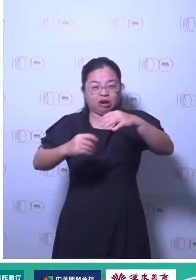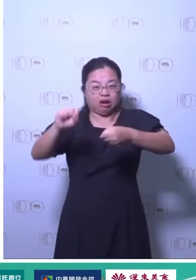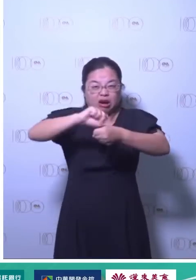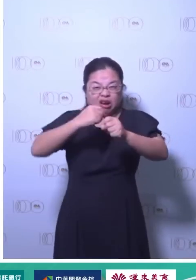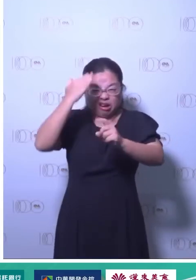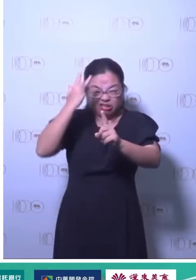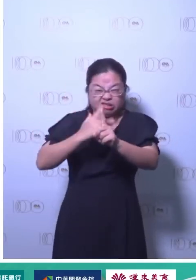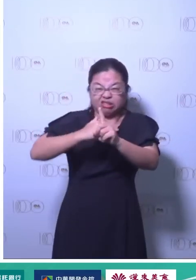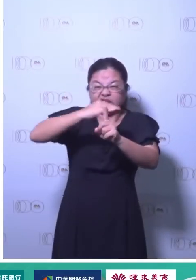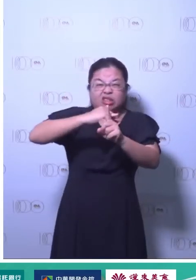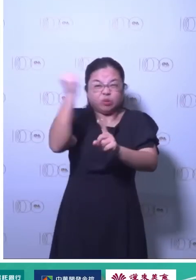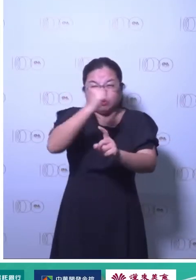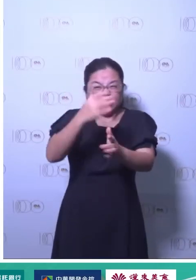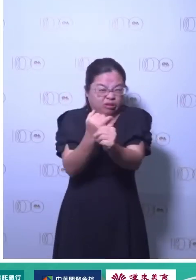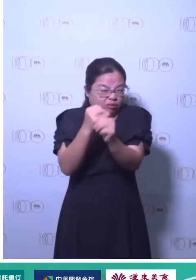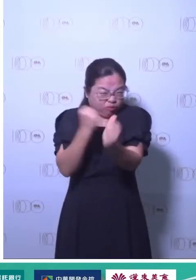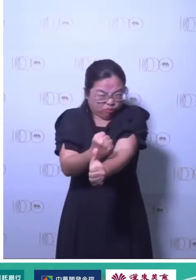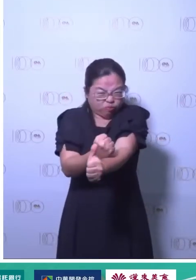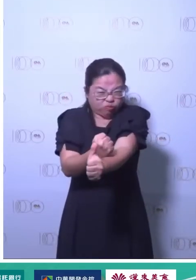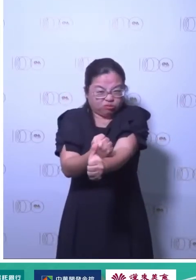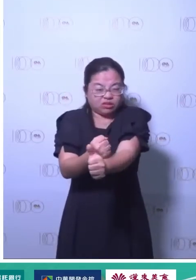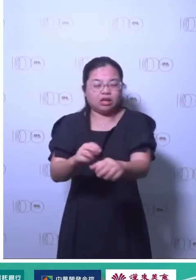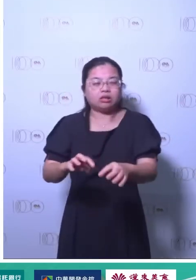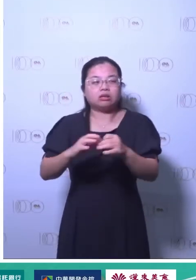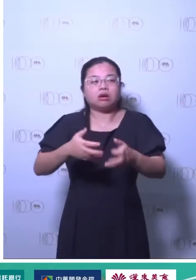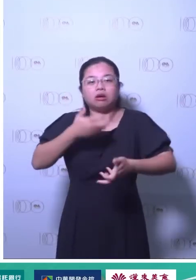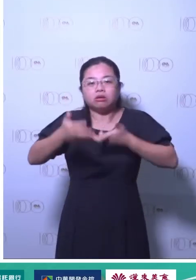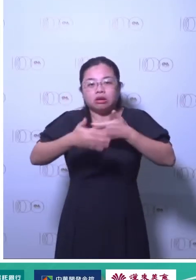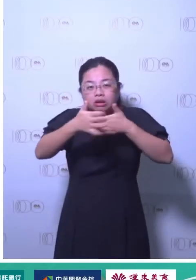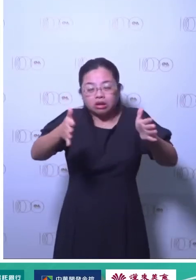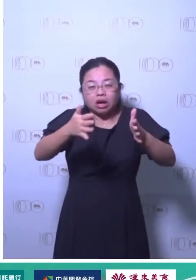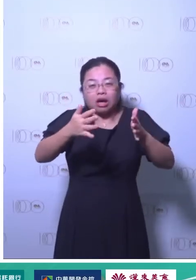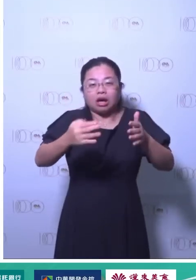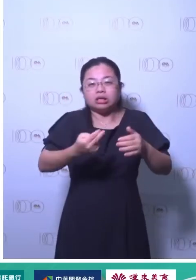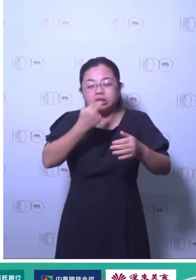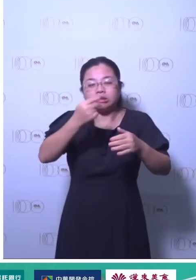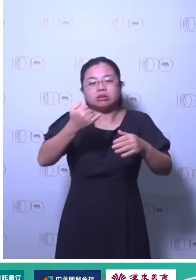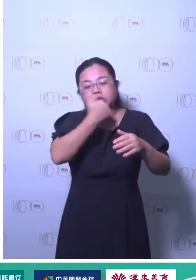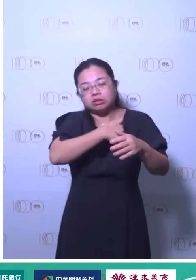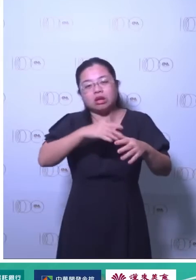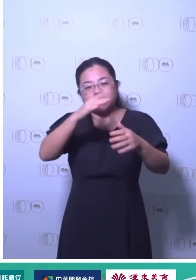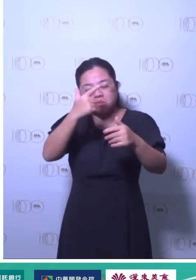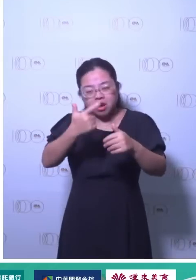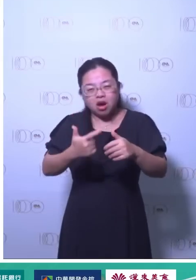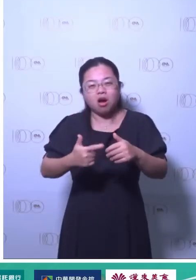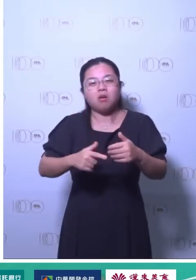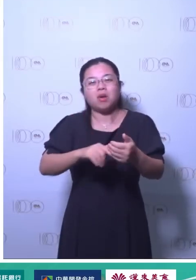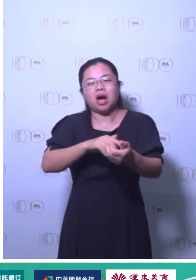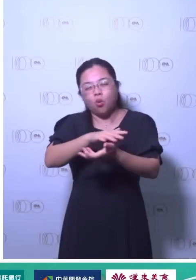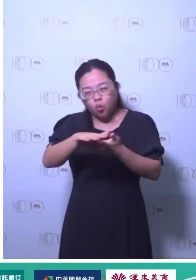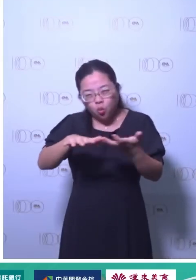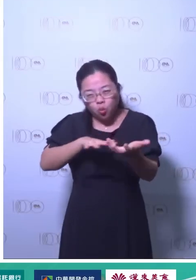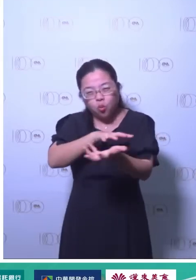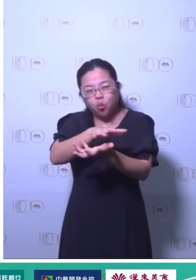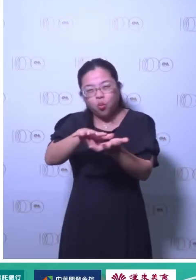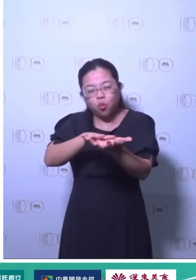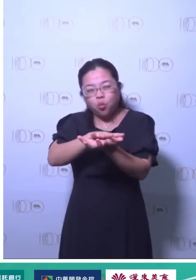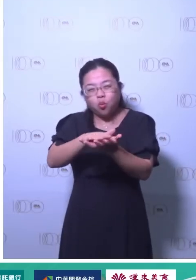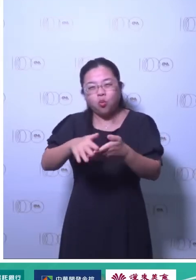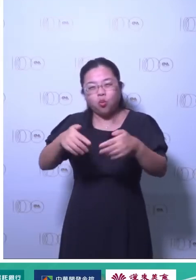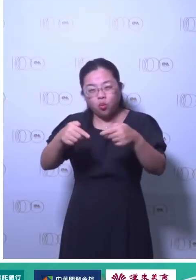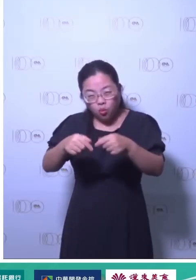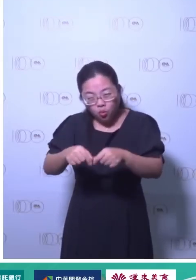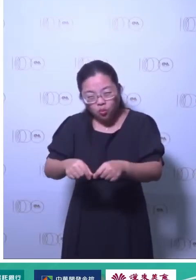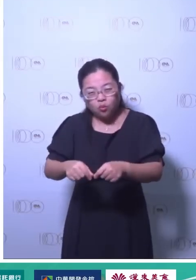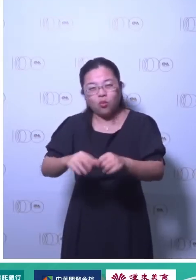一定在世纪中2050到60之前你一定要做一件事就是让你那个大气层里面的温室气力不能再